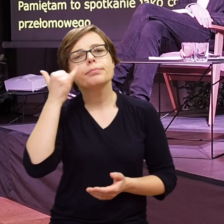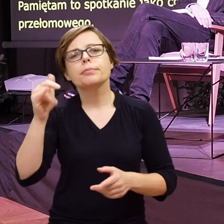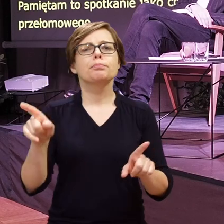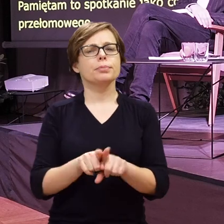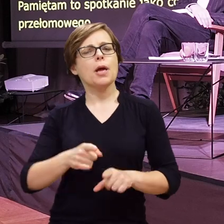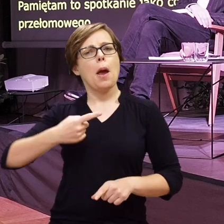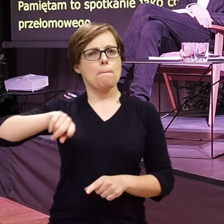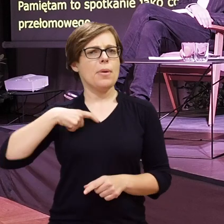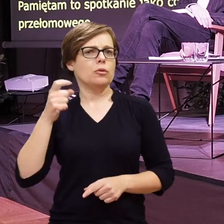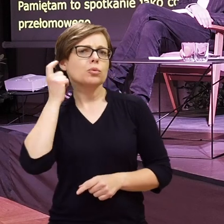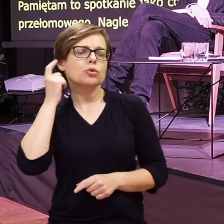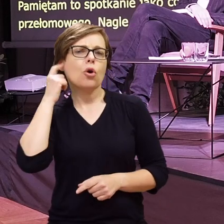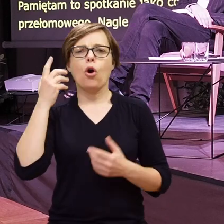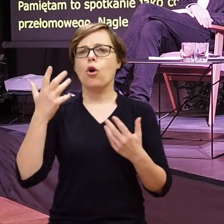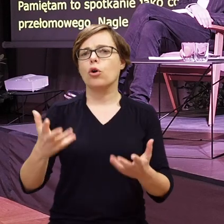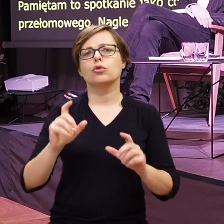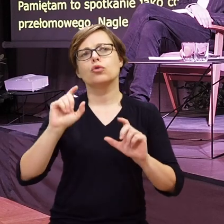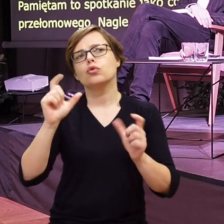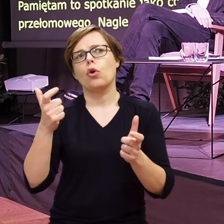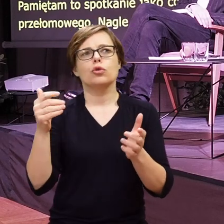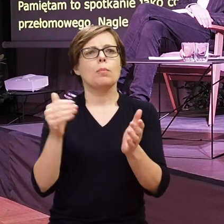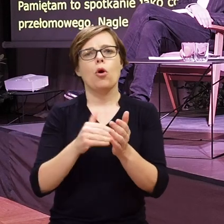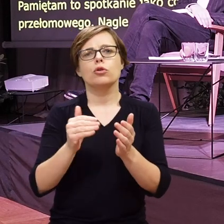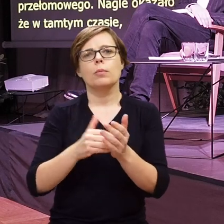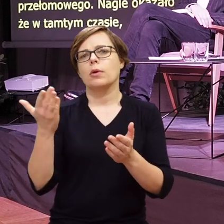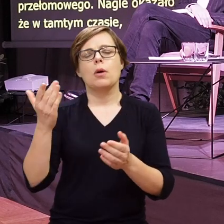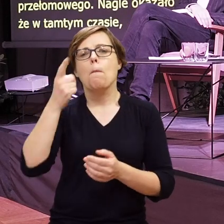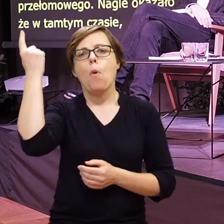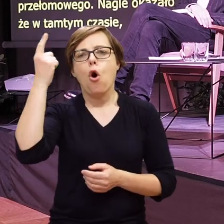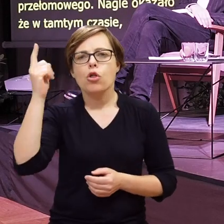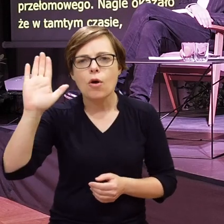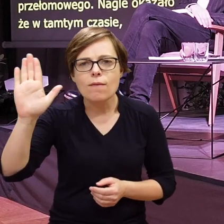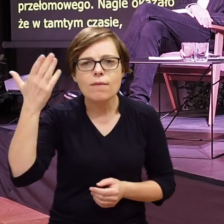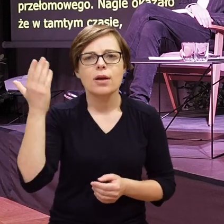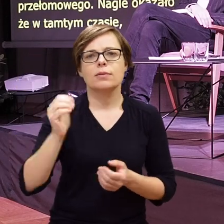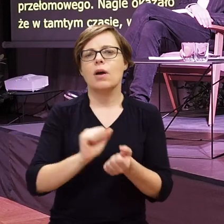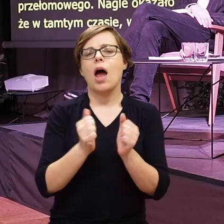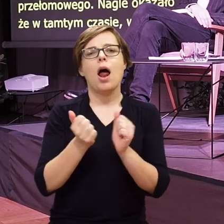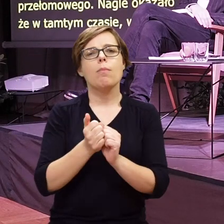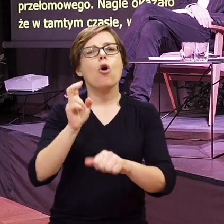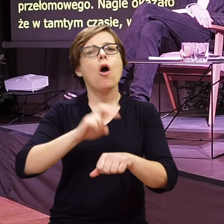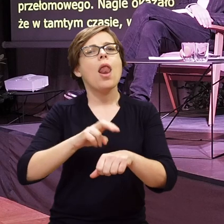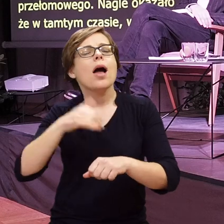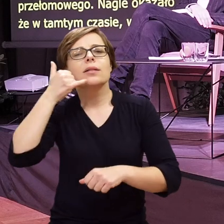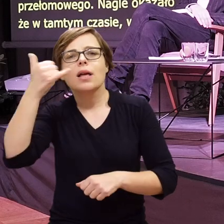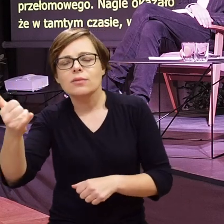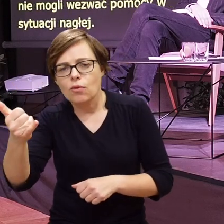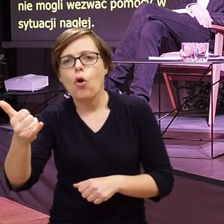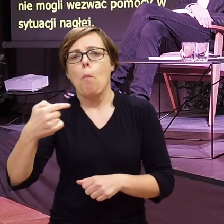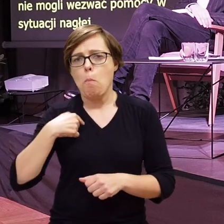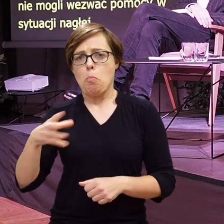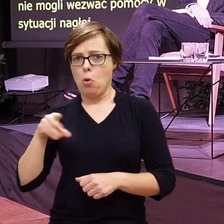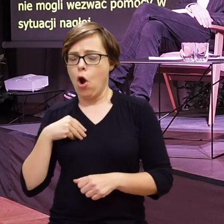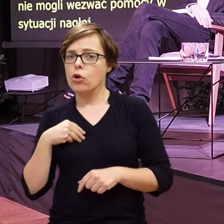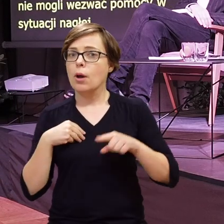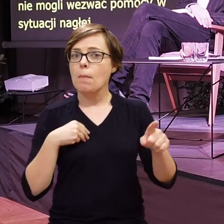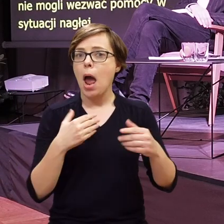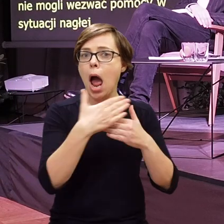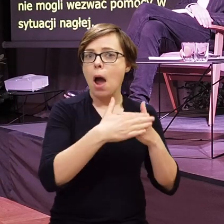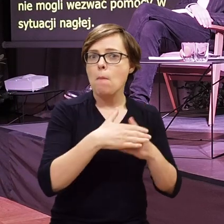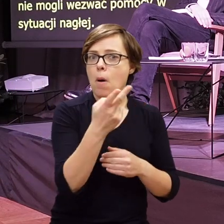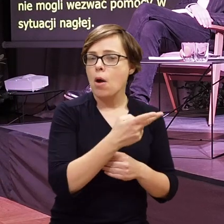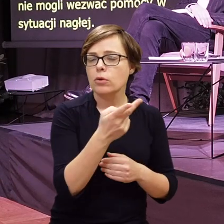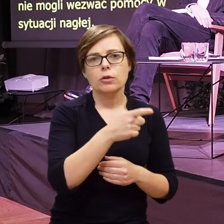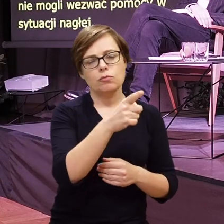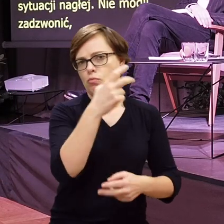tak jak my dzwonimy jako słyszący, na przykład wezwać pomoc, wezwać karetkę, czy zadzwonić do lekarza. To małżeństwo